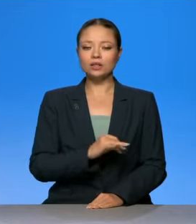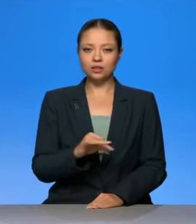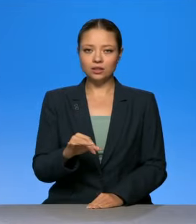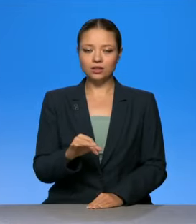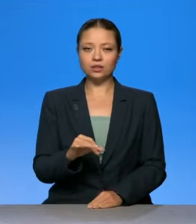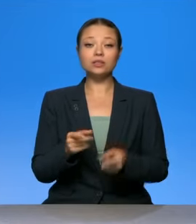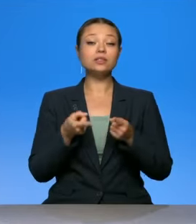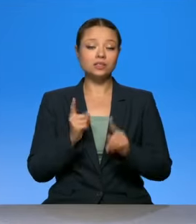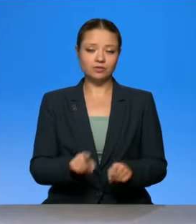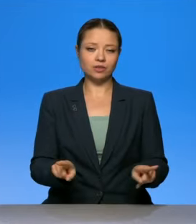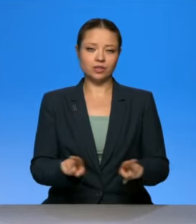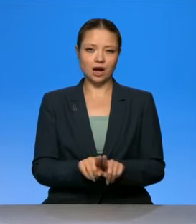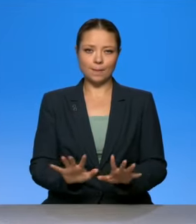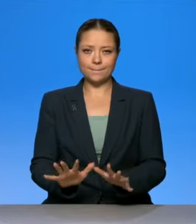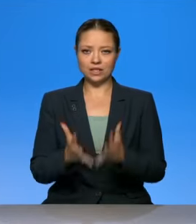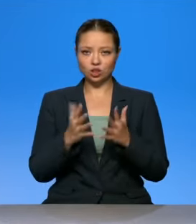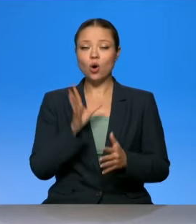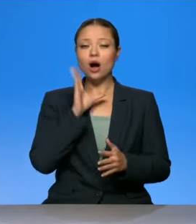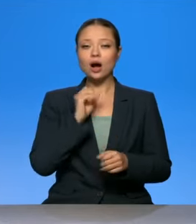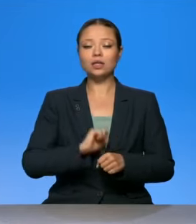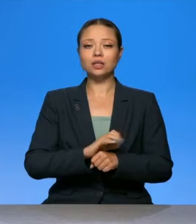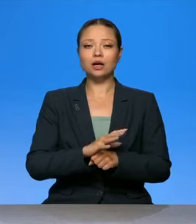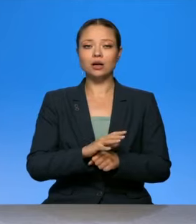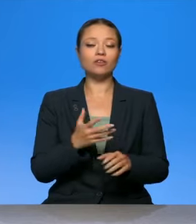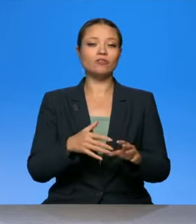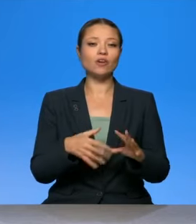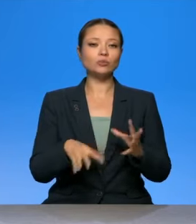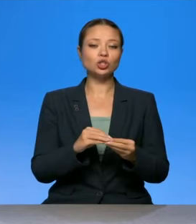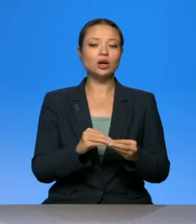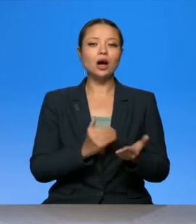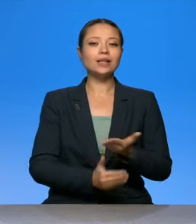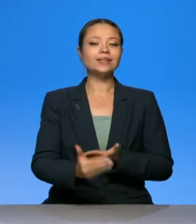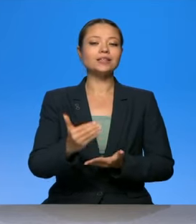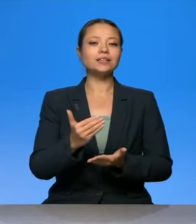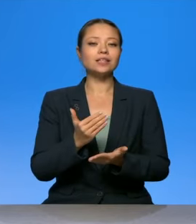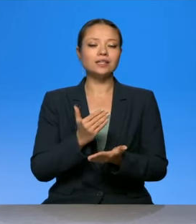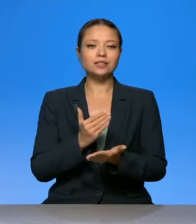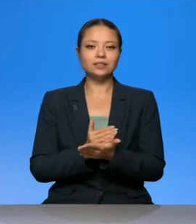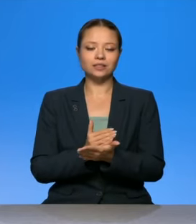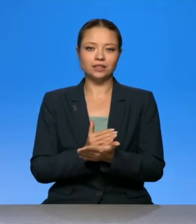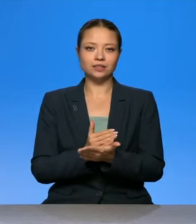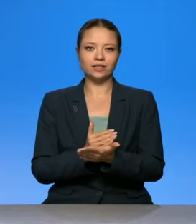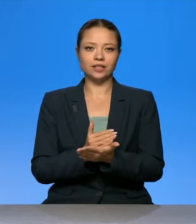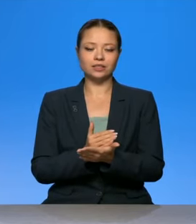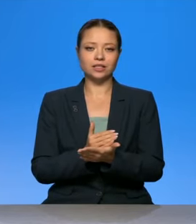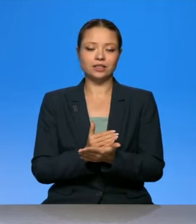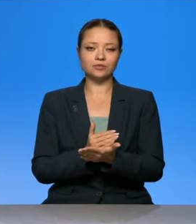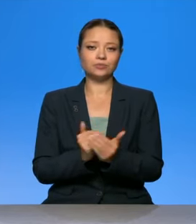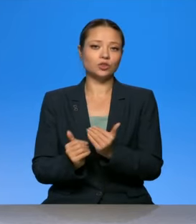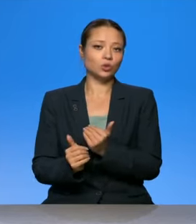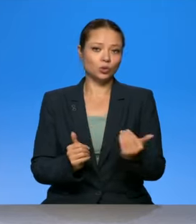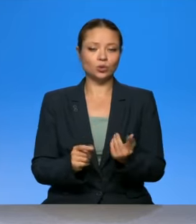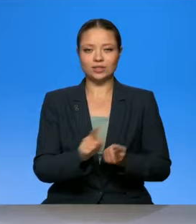нечто и произошло. Когда закончилась пандемия, в чем и того наследие изменений в